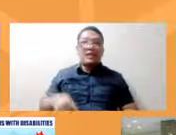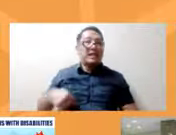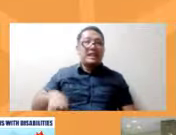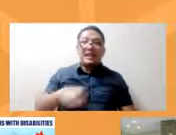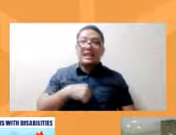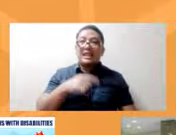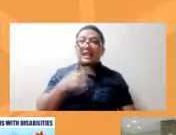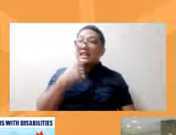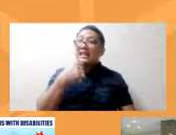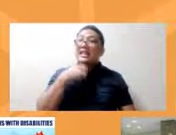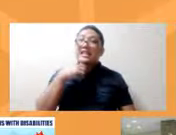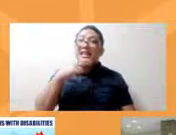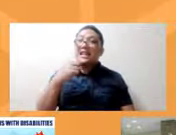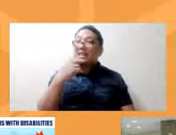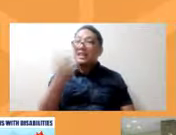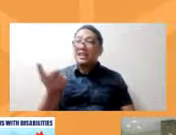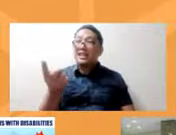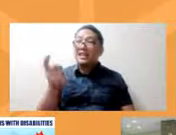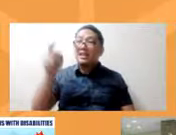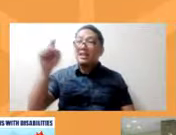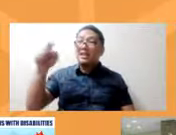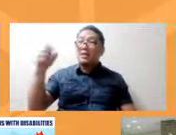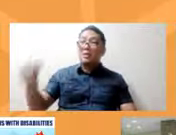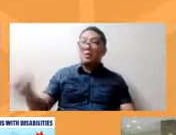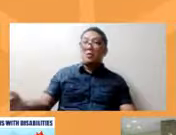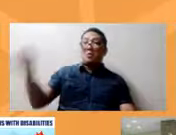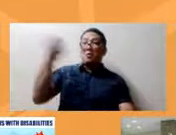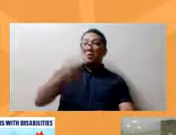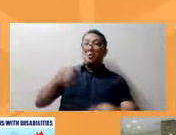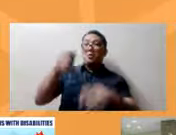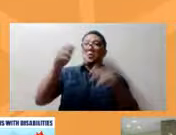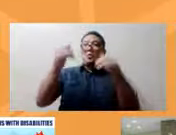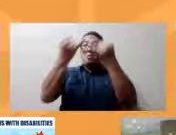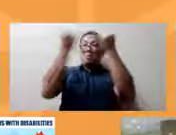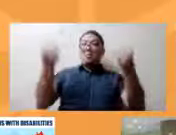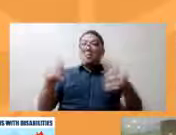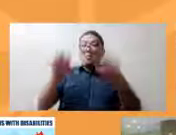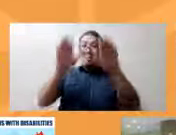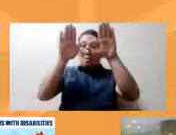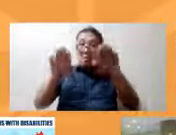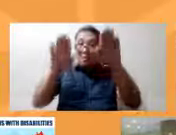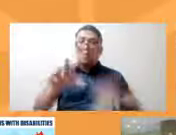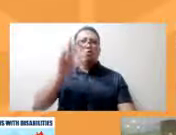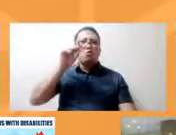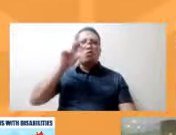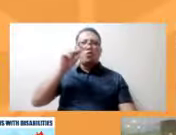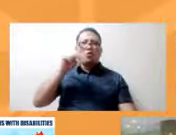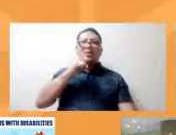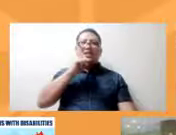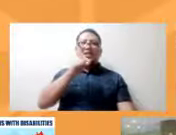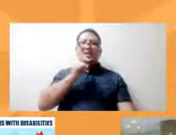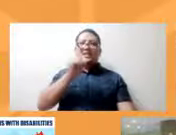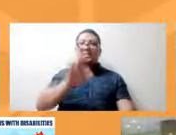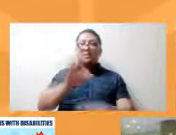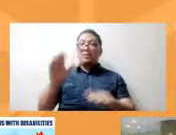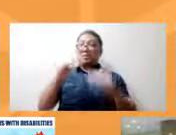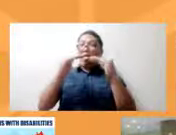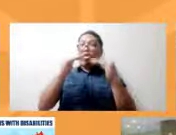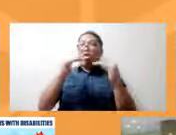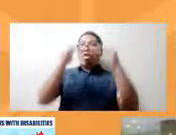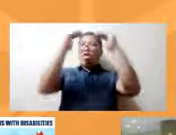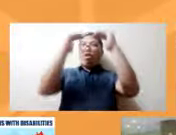sinasabi na you have to put us in the pedestal, kasi pag yun, pag yun naman ang ano, para namang wala nang equality, no. So,